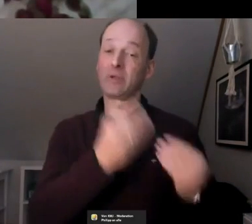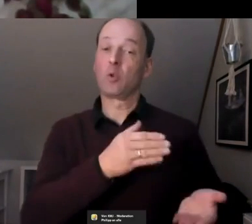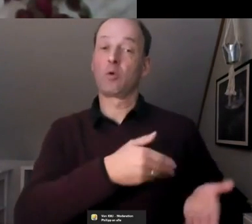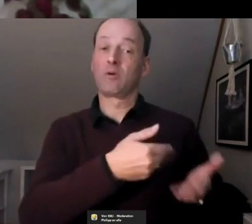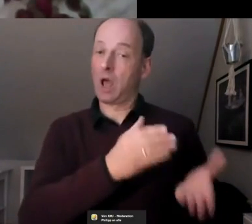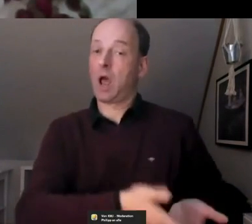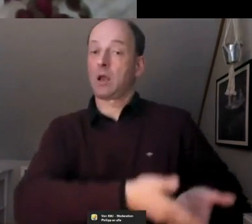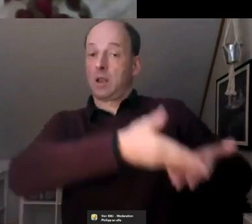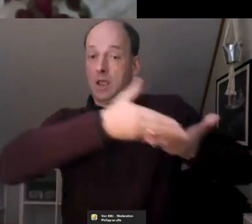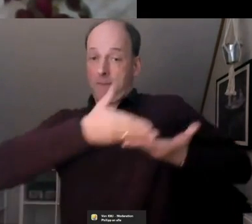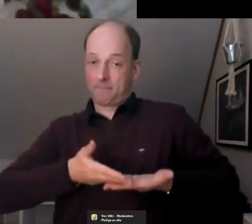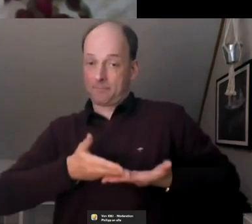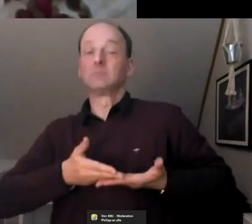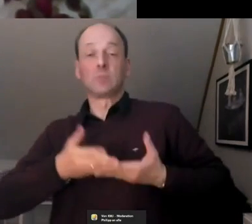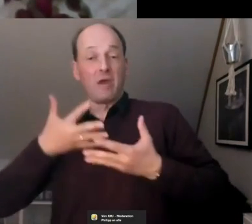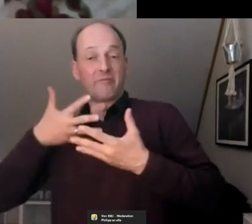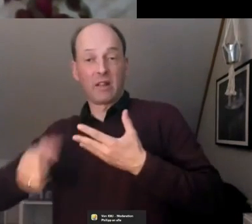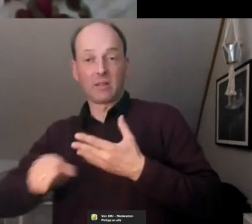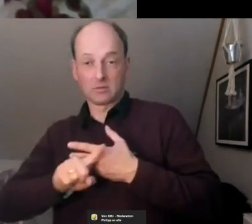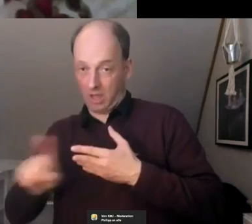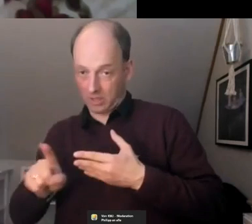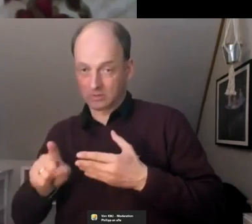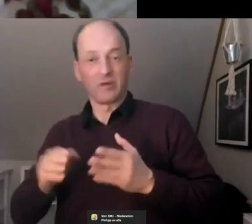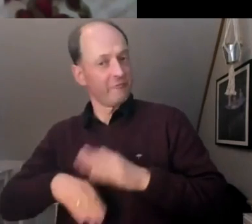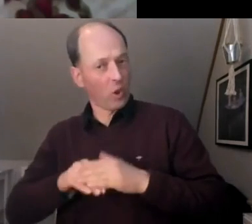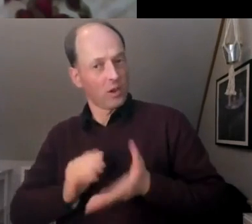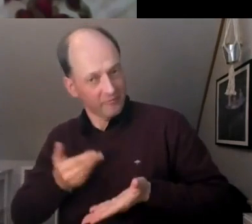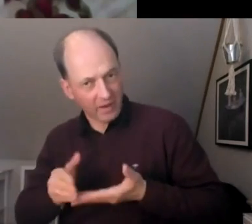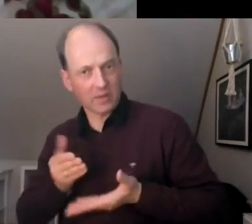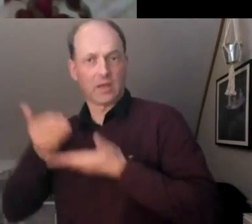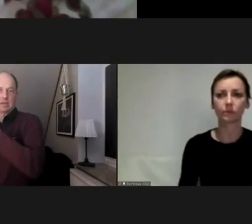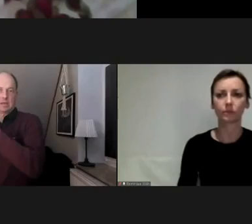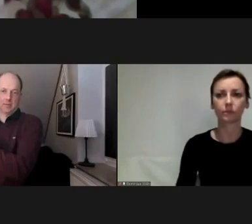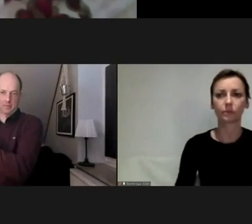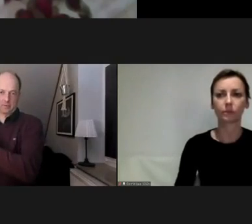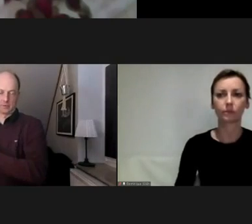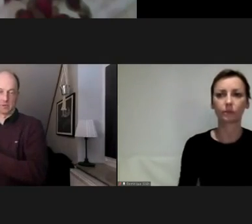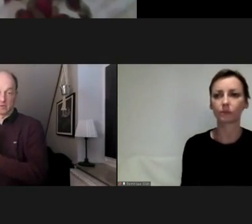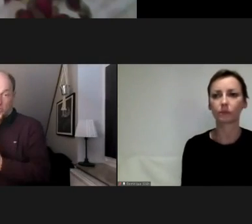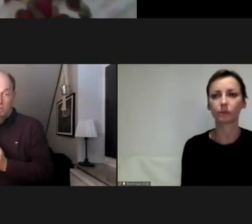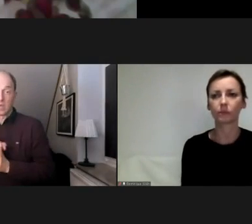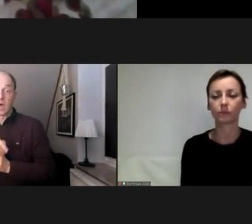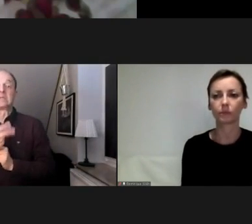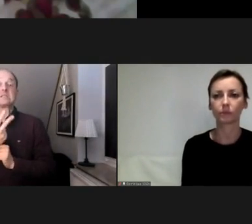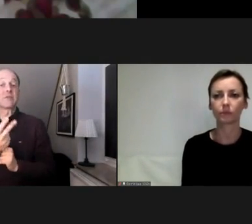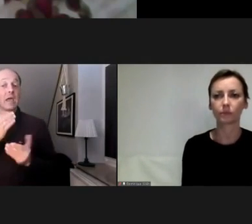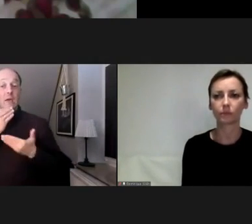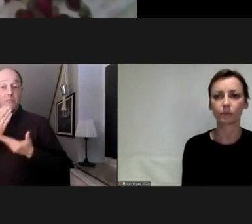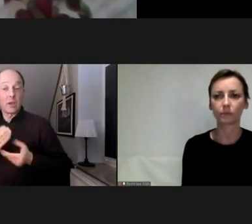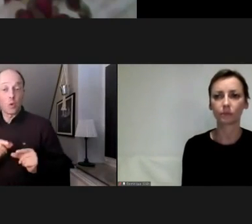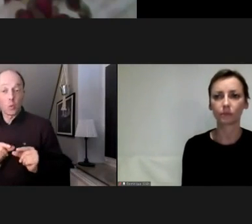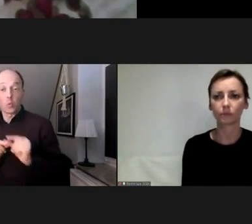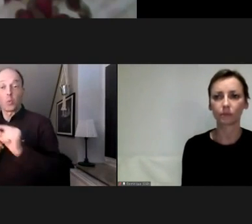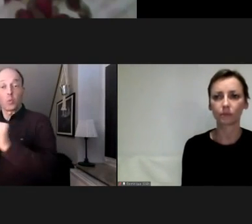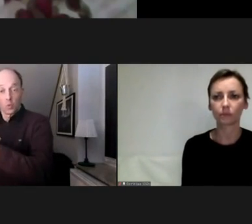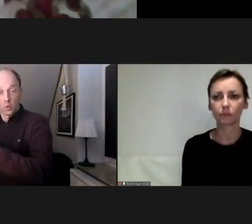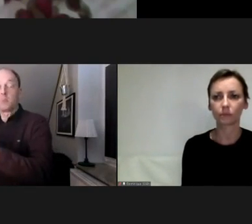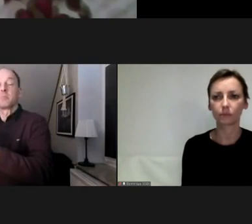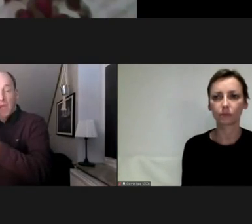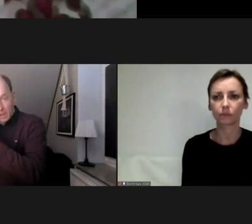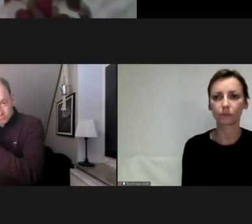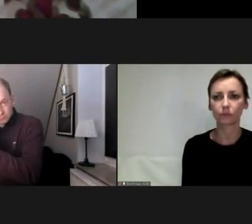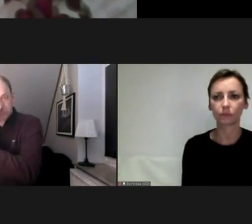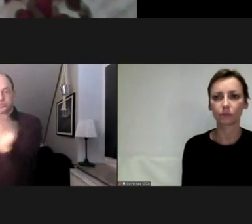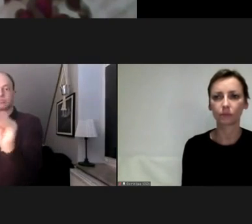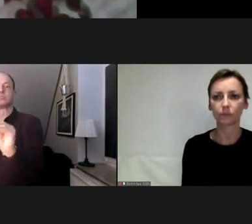gesagt hätte und es gäbe nur zwei Empfehlungen, dann wären die natürlich in der Öffentlichkeit viel präsenter und würden viel mehr